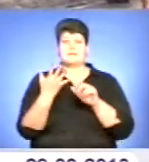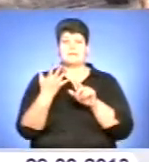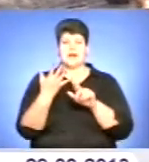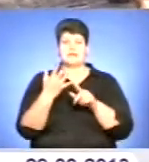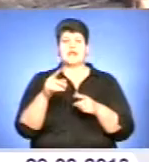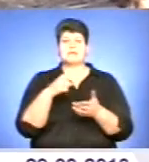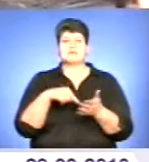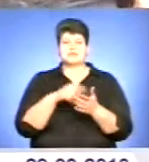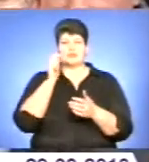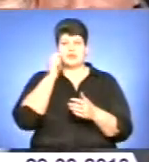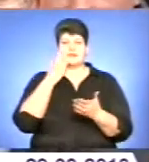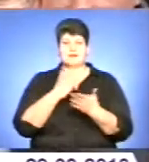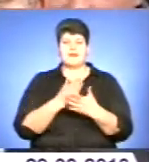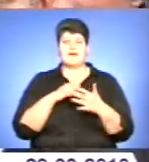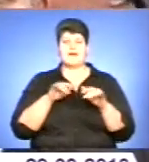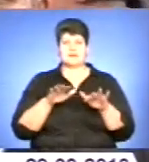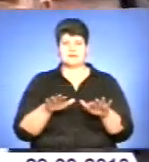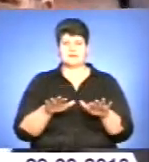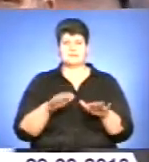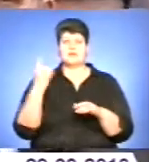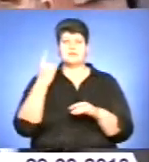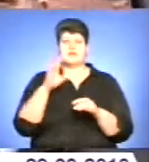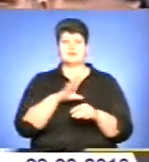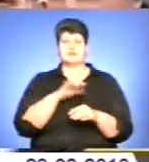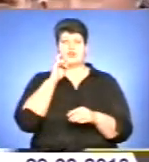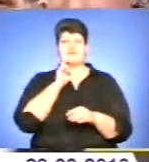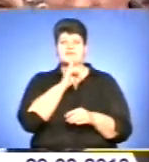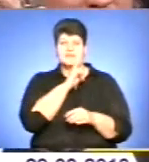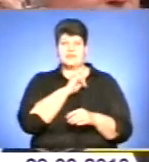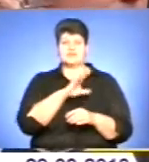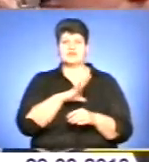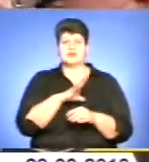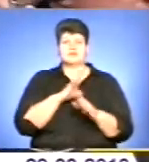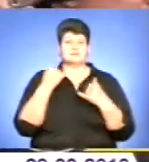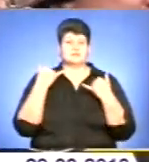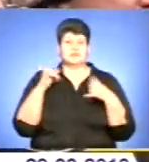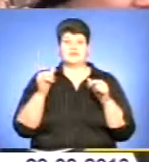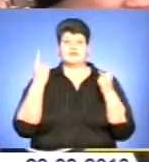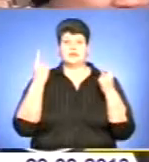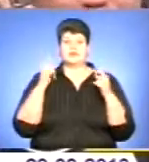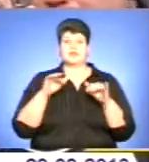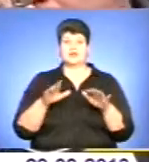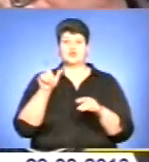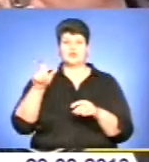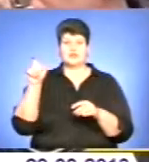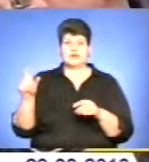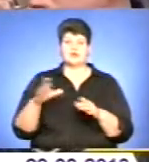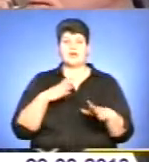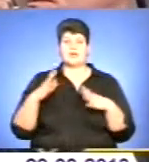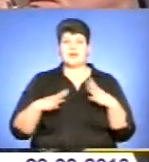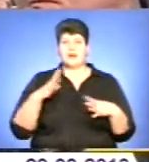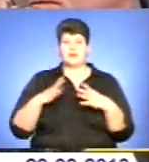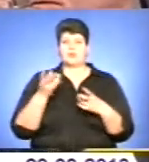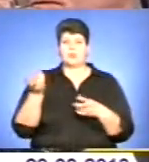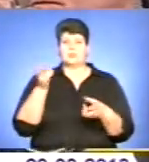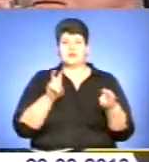де відбувається акція. Перша була Вінниця, яка нас вразила не тільки великою кількістю людей, але й тою енергією, з якою вінничани